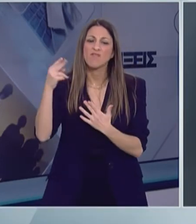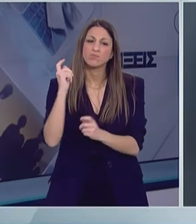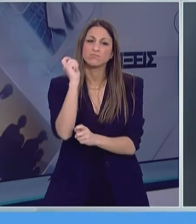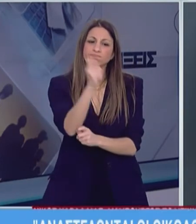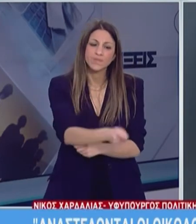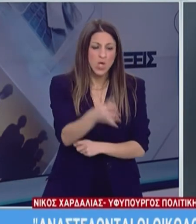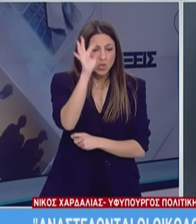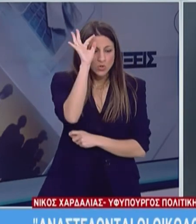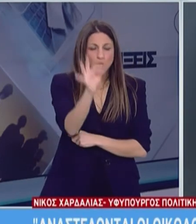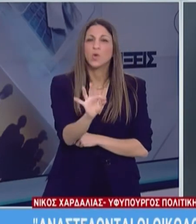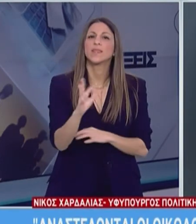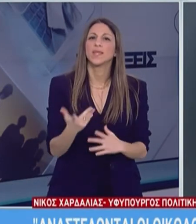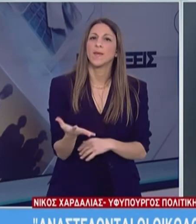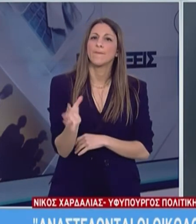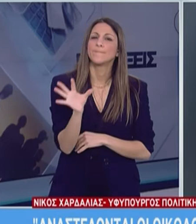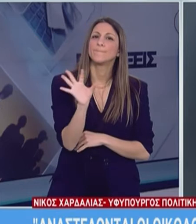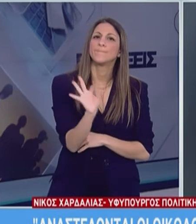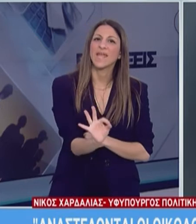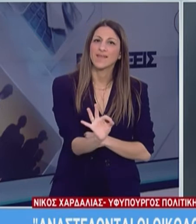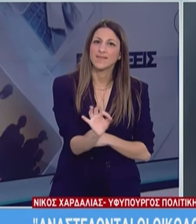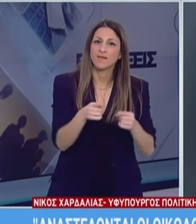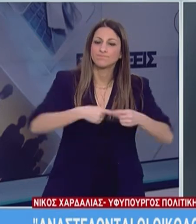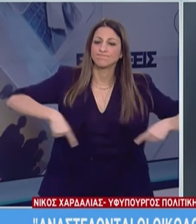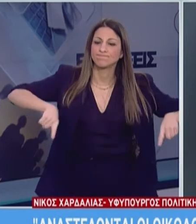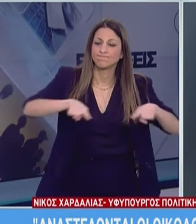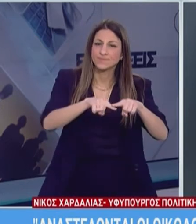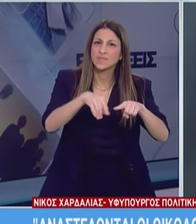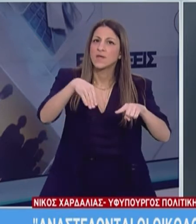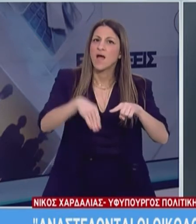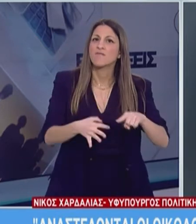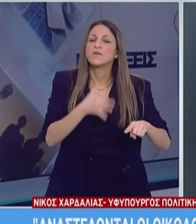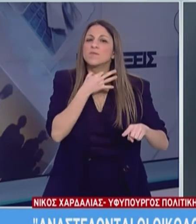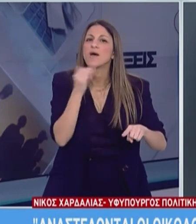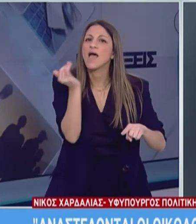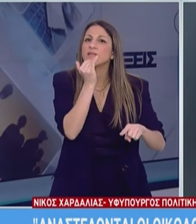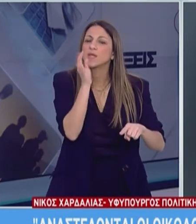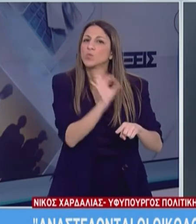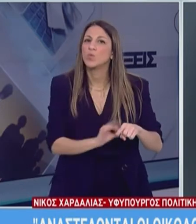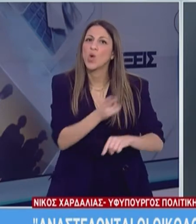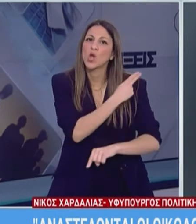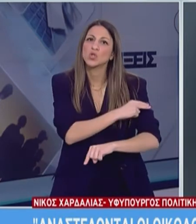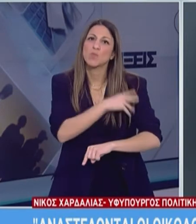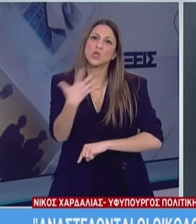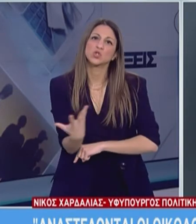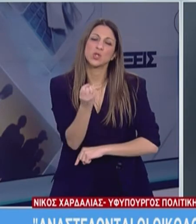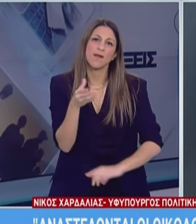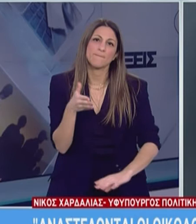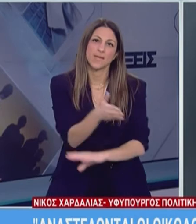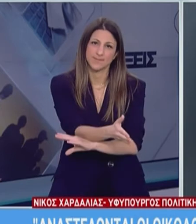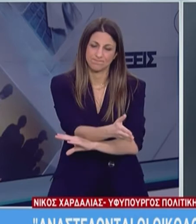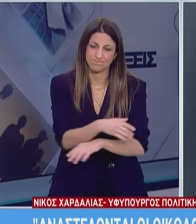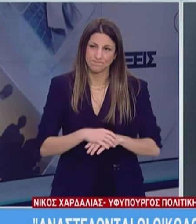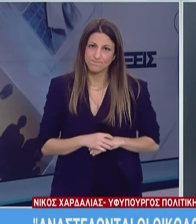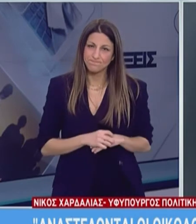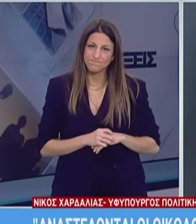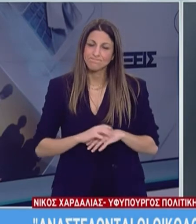δημιουργία 50 πλήρως εξοπλισμένων μεθ στο σωτηρία. Αγαπητοί μου συμπολίτες, κυρίες και κύριοι, νιώθω